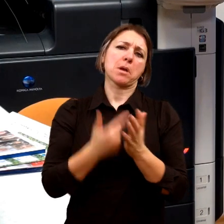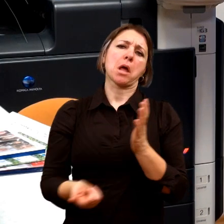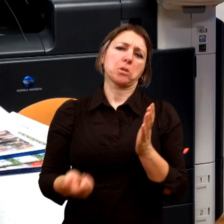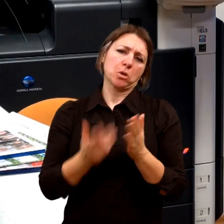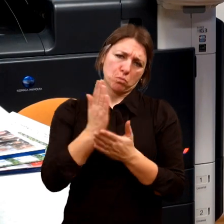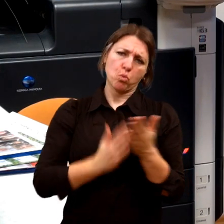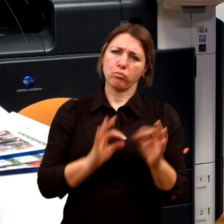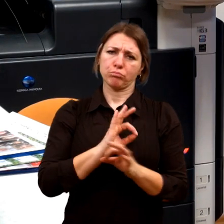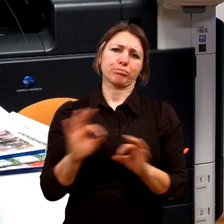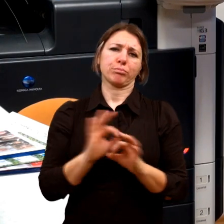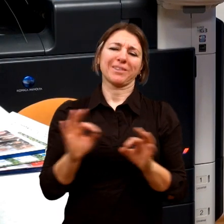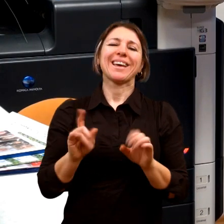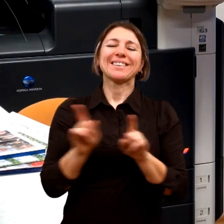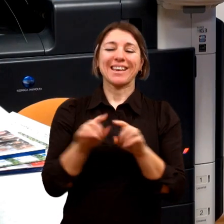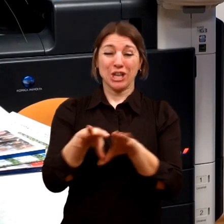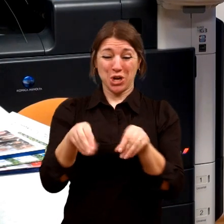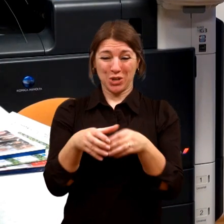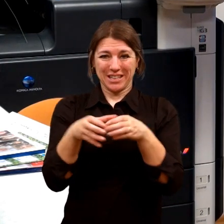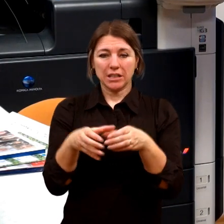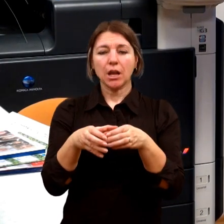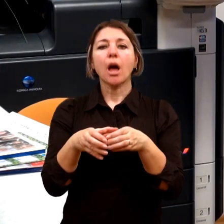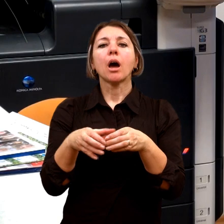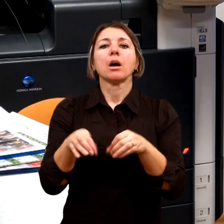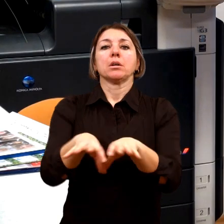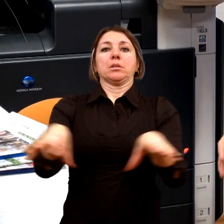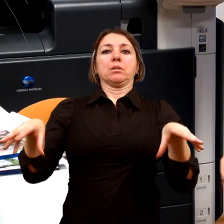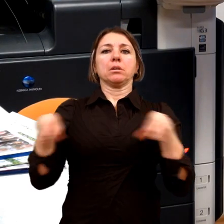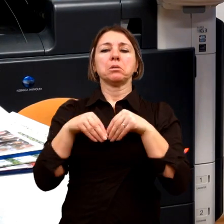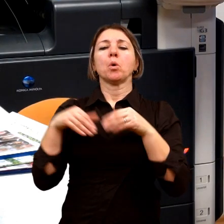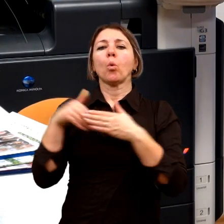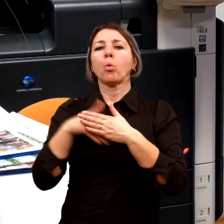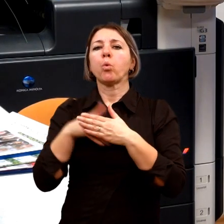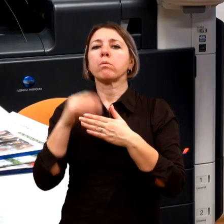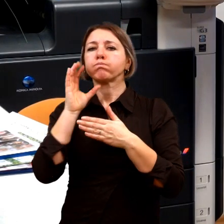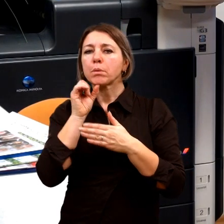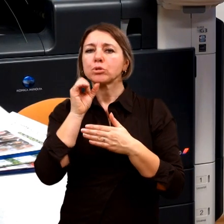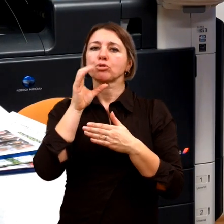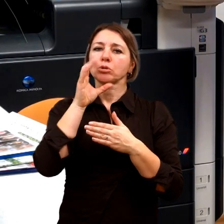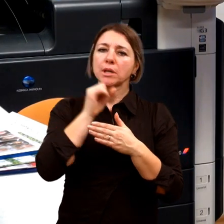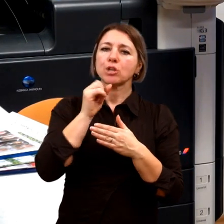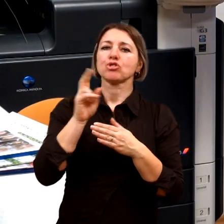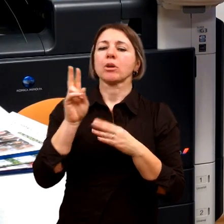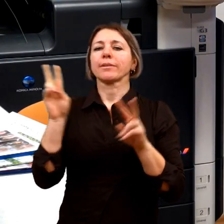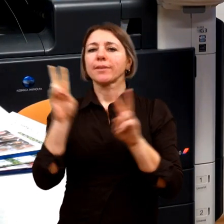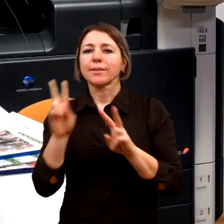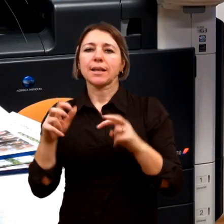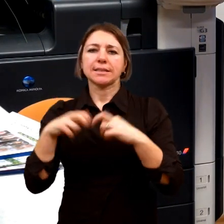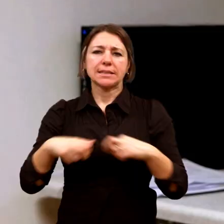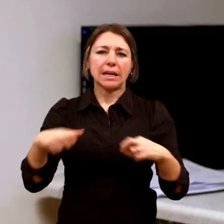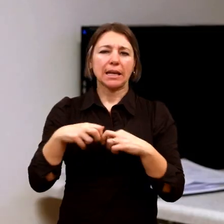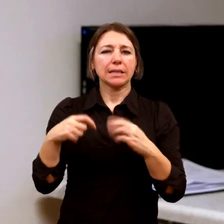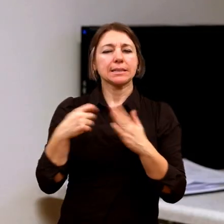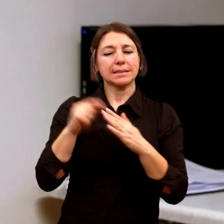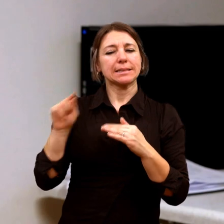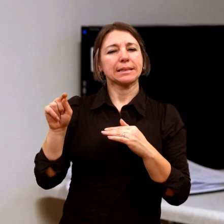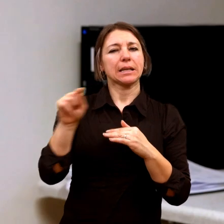ještě to další okolí, které nemá, tak teďka myslím prarodiče, nebo to jako ty příbuzní, tak tam bych já